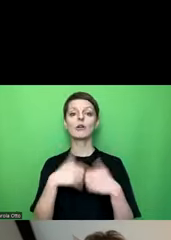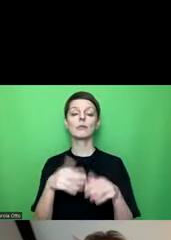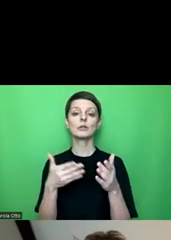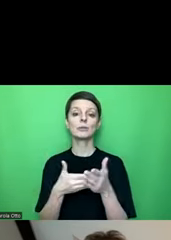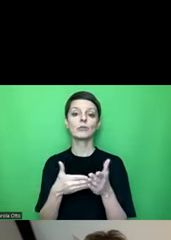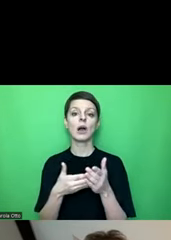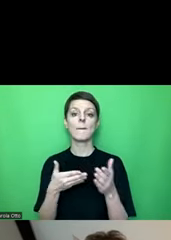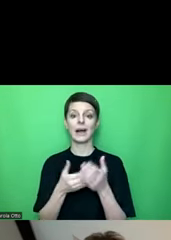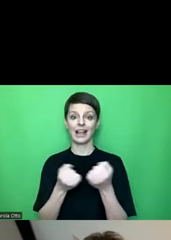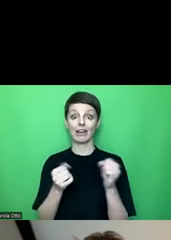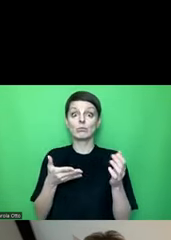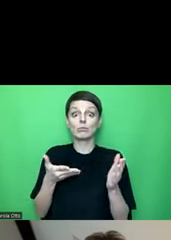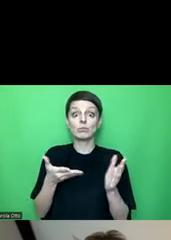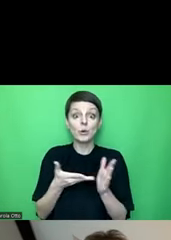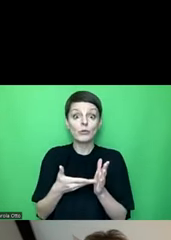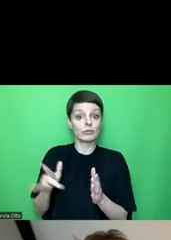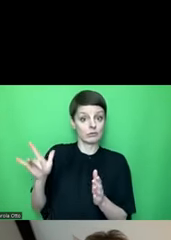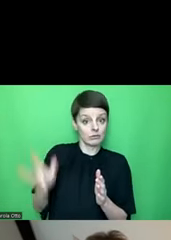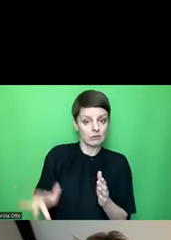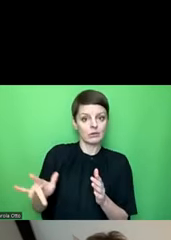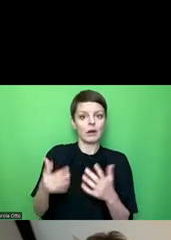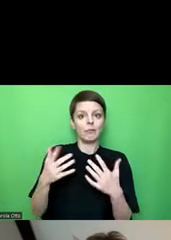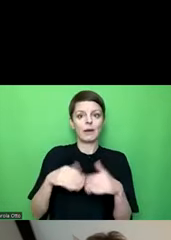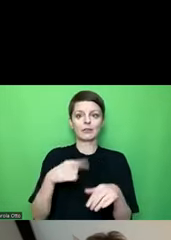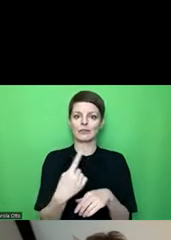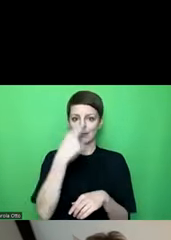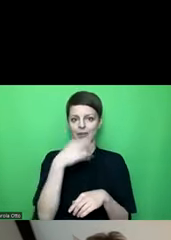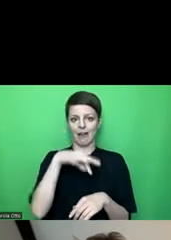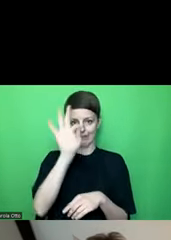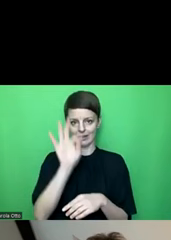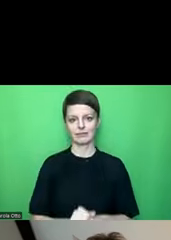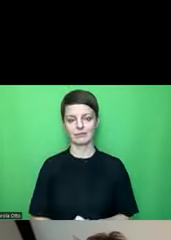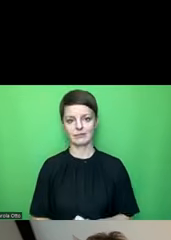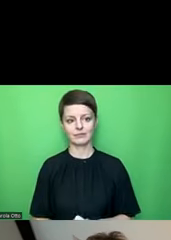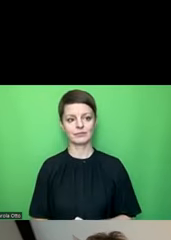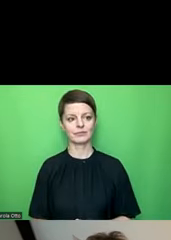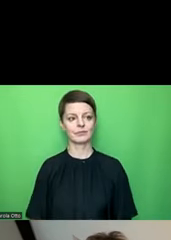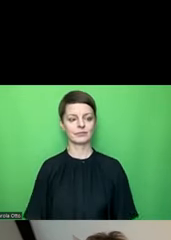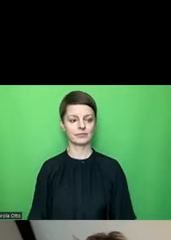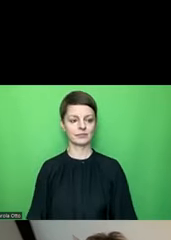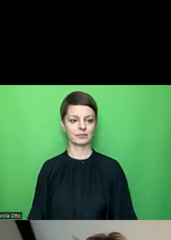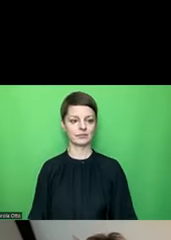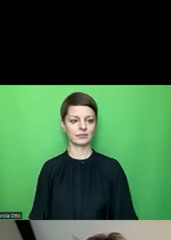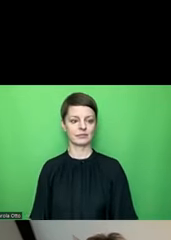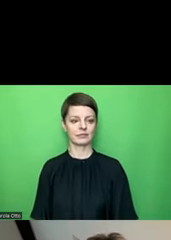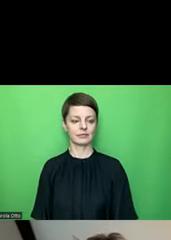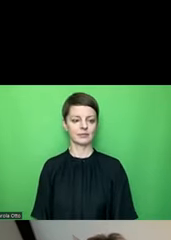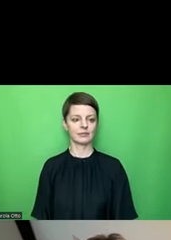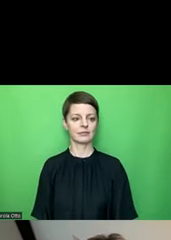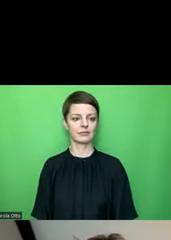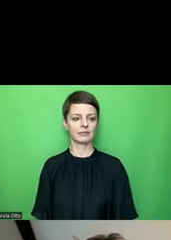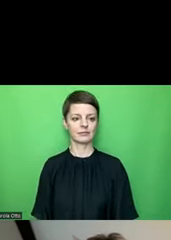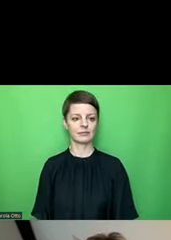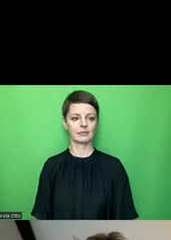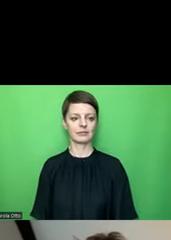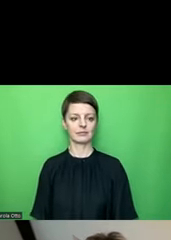Barrierefreiheit. Also ich kann unter Überprüfen, Barrierefreiheit überprüfen, eine automatische